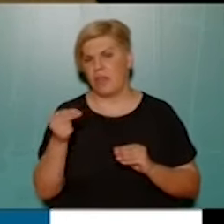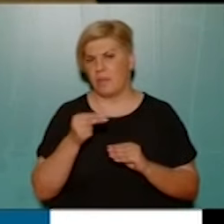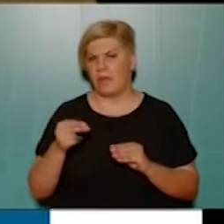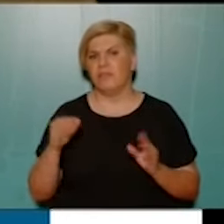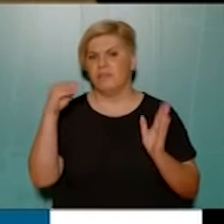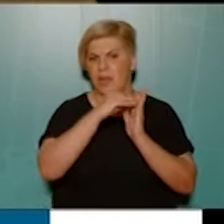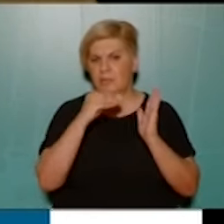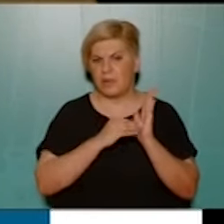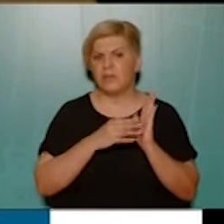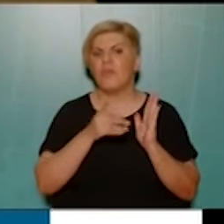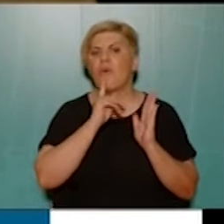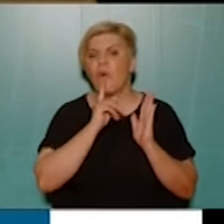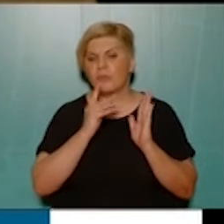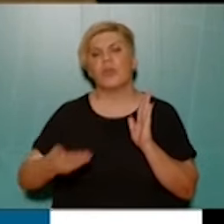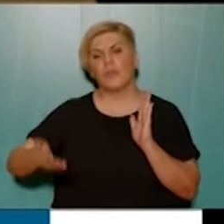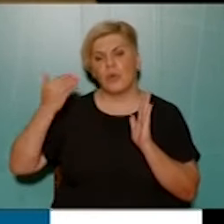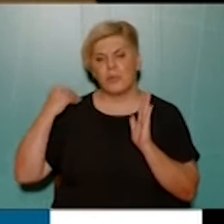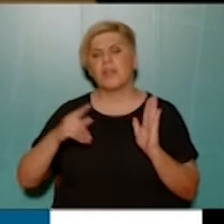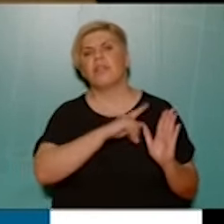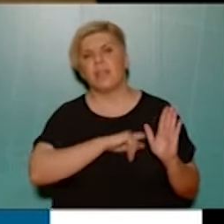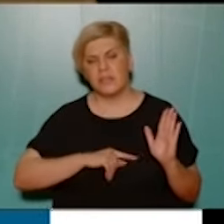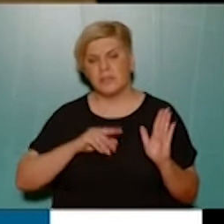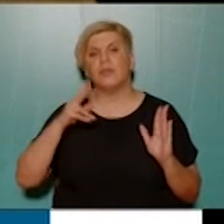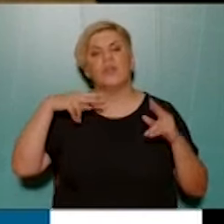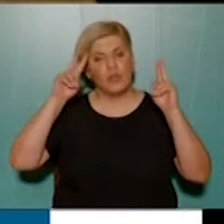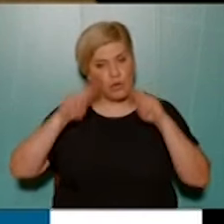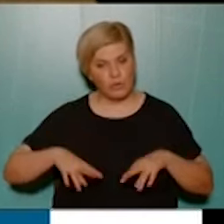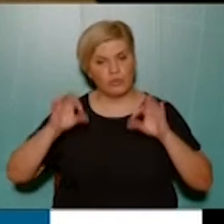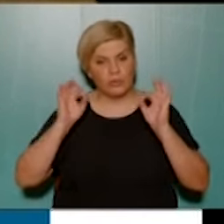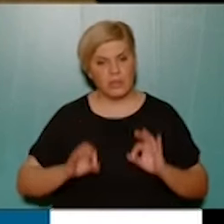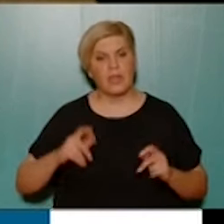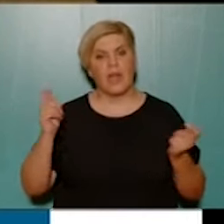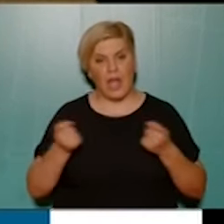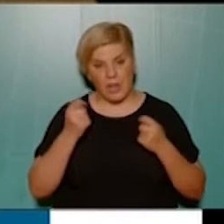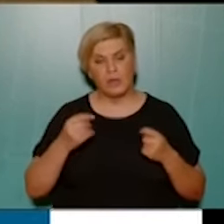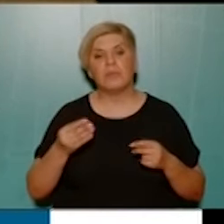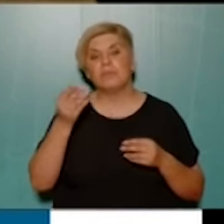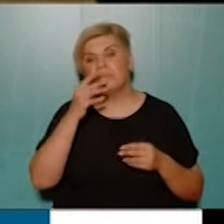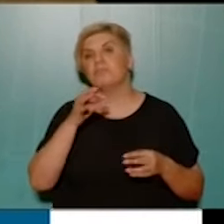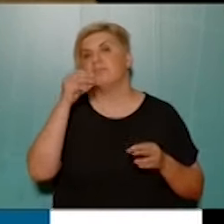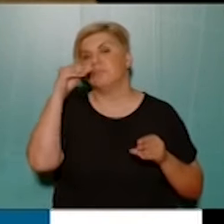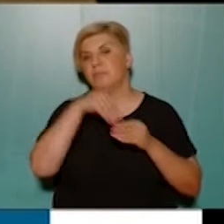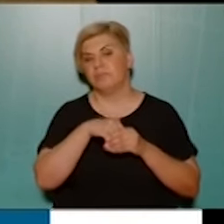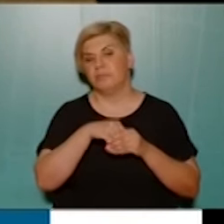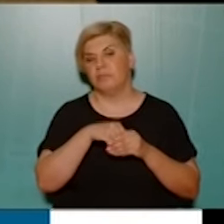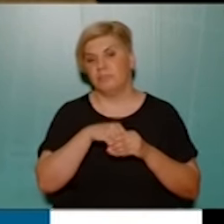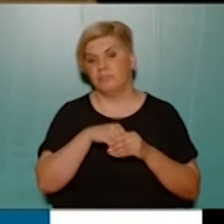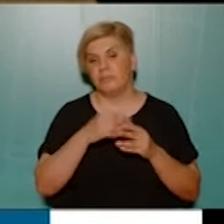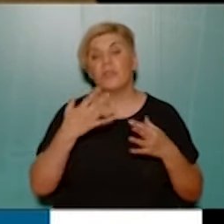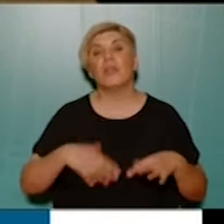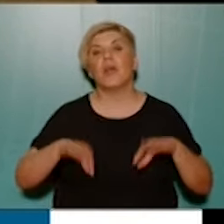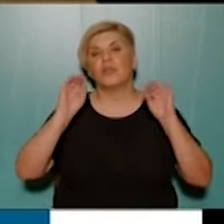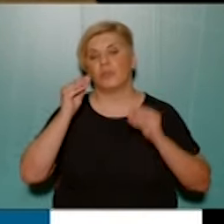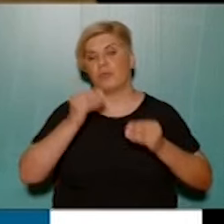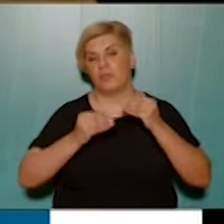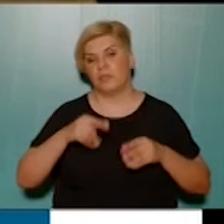βάλαμε και θέσαμε, όπως και στις προηγούμενες διοίκησεις, γνωρίζοντας και κάνοντας κριτική προφανώς για ένα θέμα που δεν ξεκίνησε το